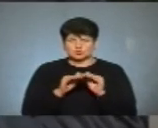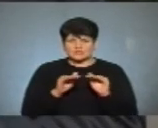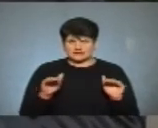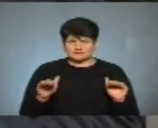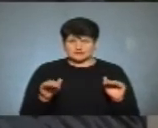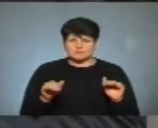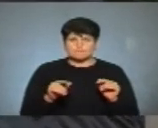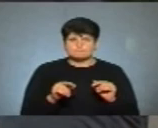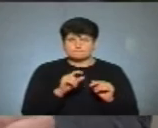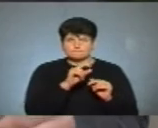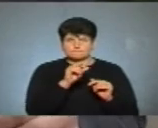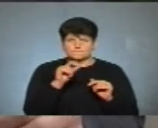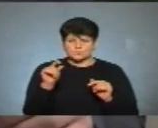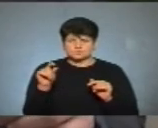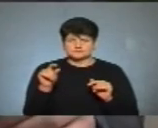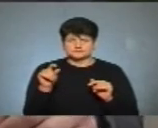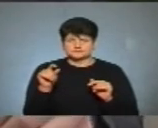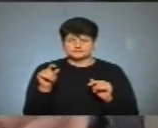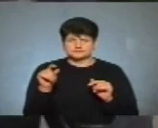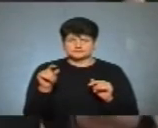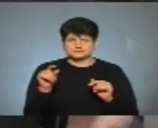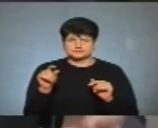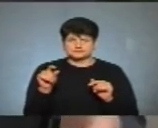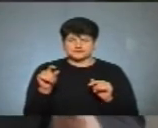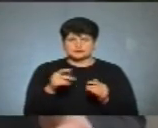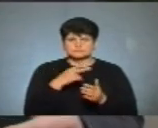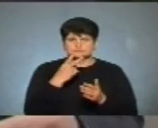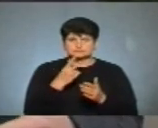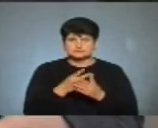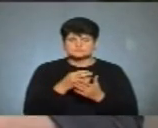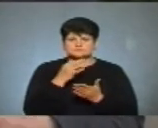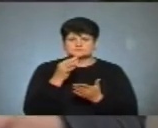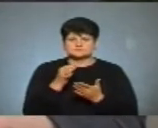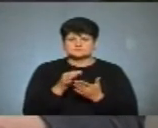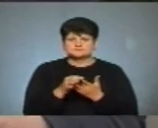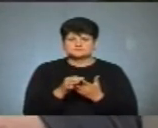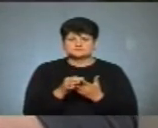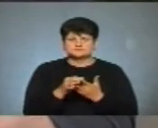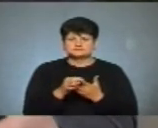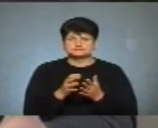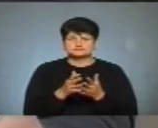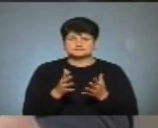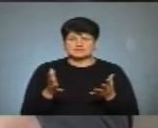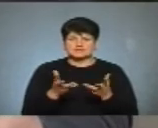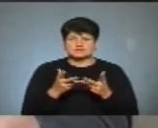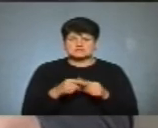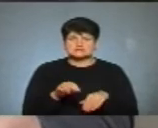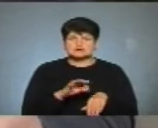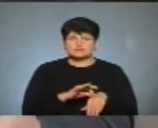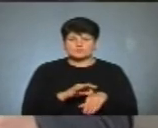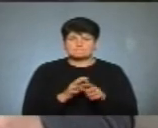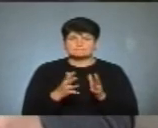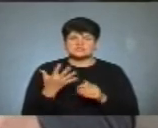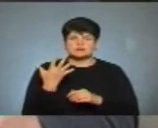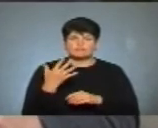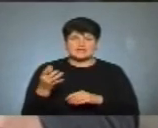тої позначки, яка, скажімо, регламентує і відповідає більшій кількості рівня захворюваності більше п